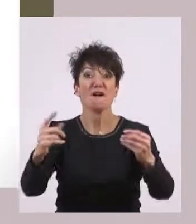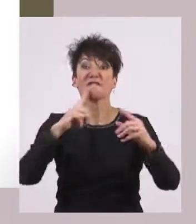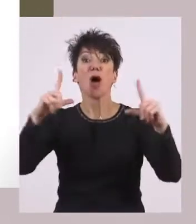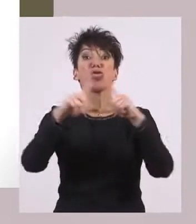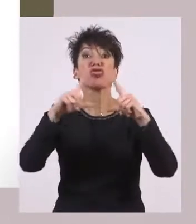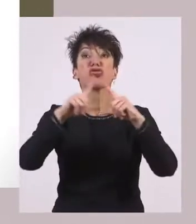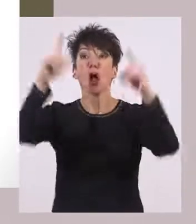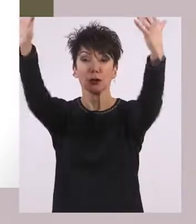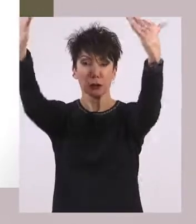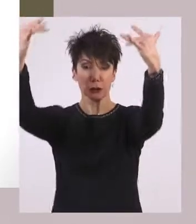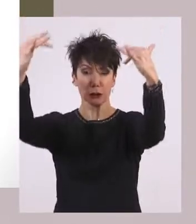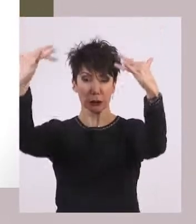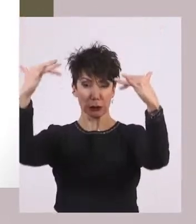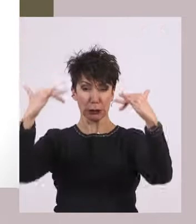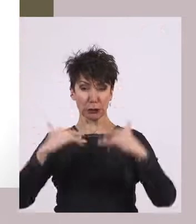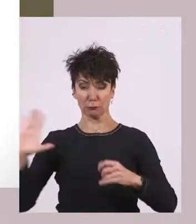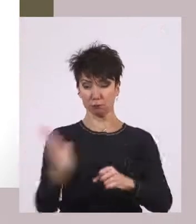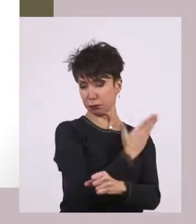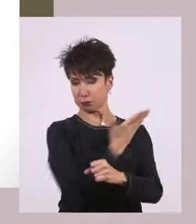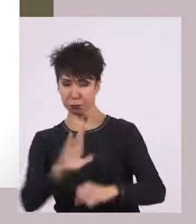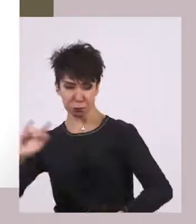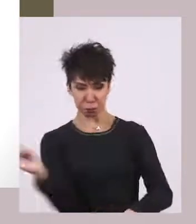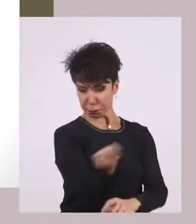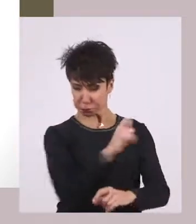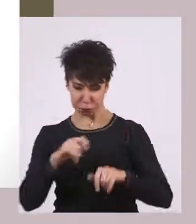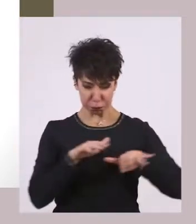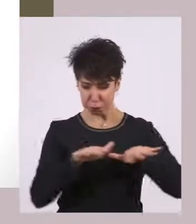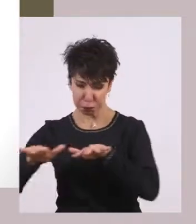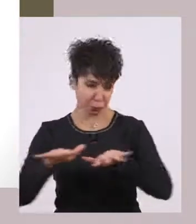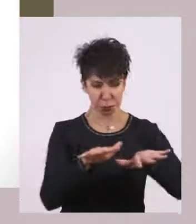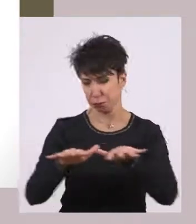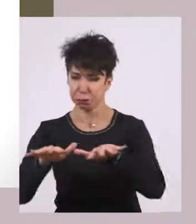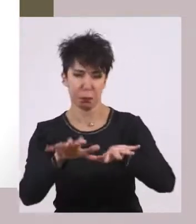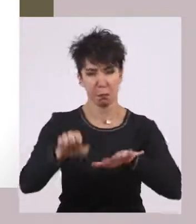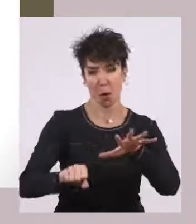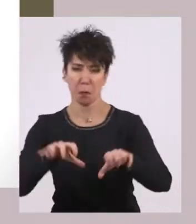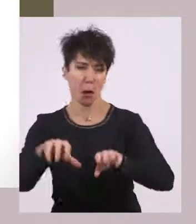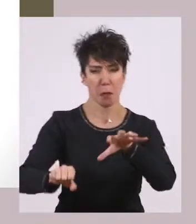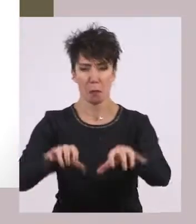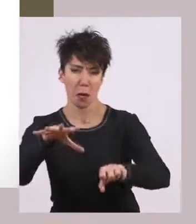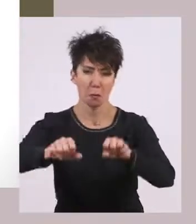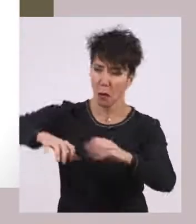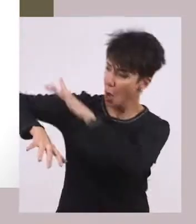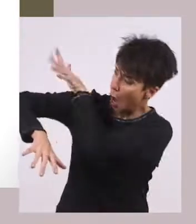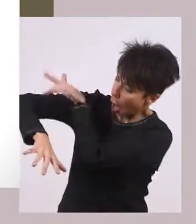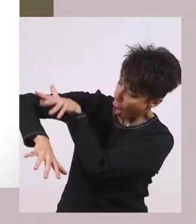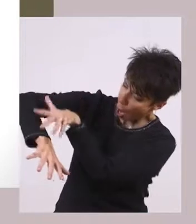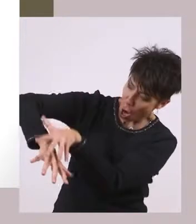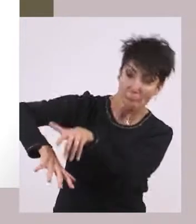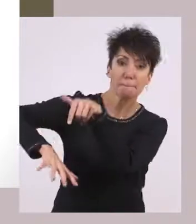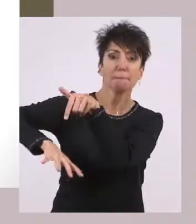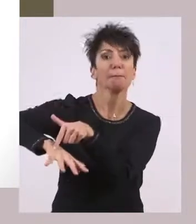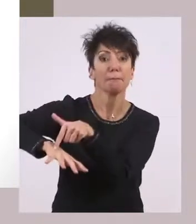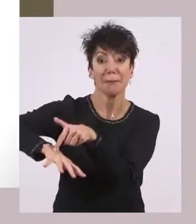εγκαταστάθηκαν με τη βία, συνήθως σε πολλά μέρη της Νότιας Ελλάδας, όπου πριν κατοικούσαν